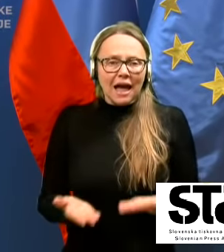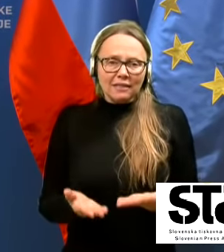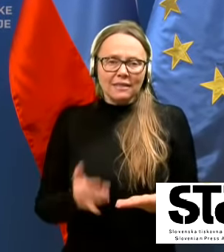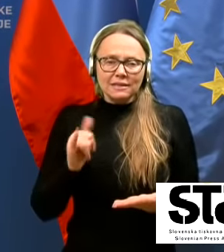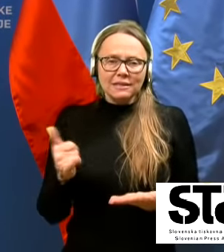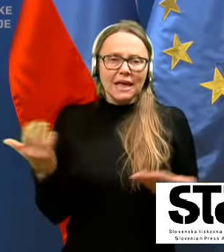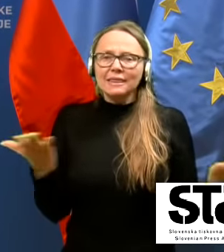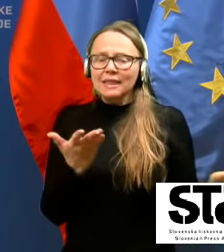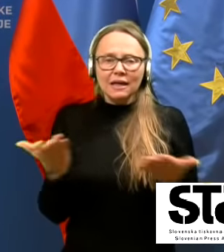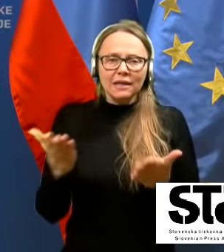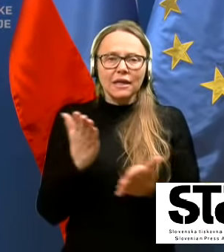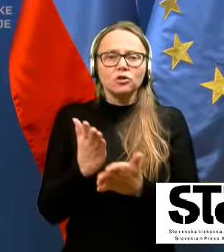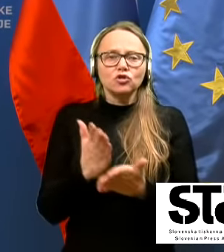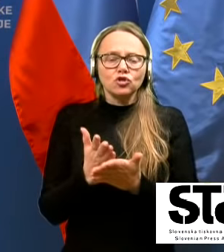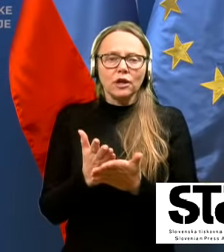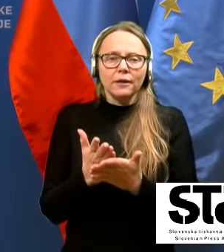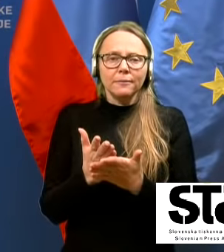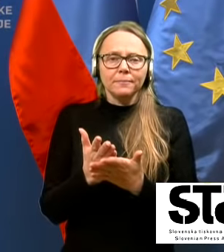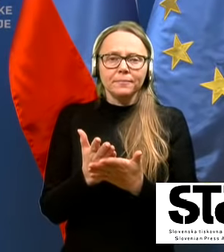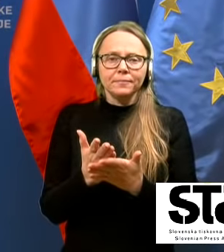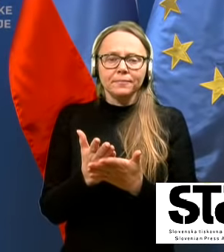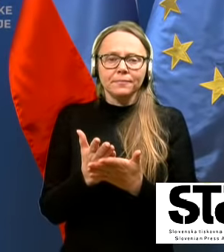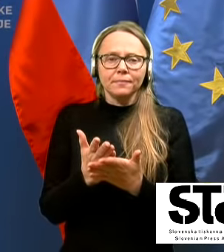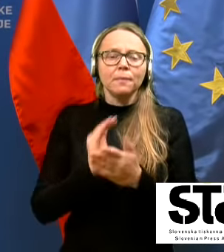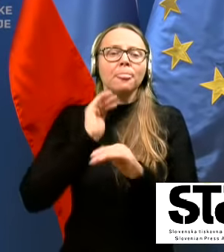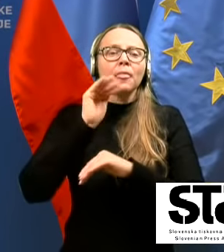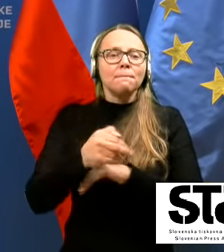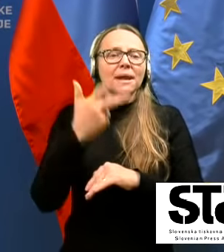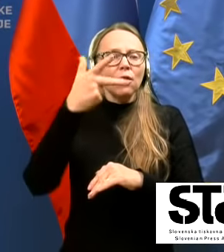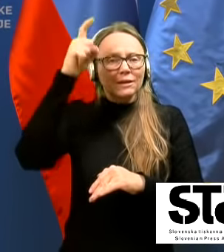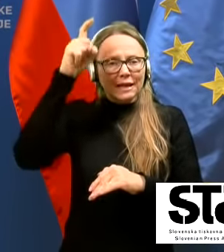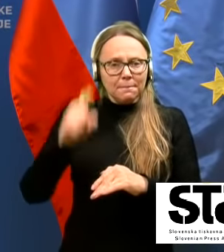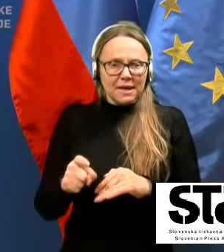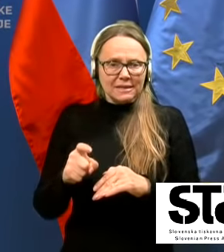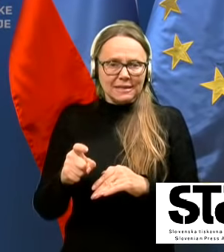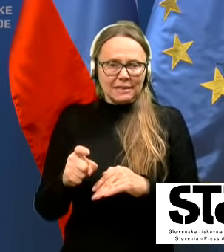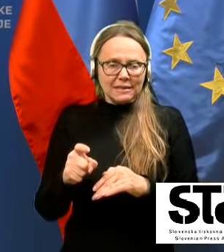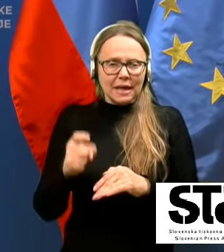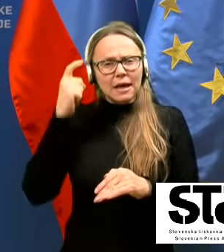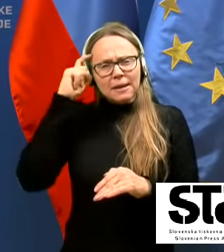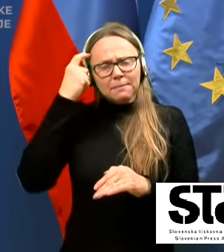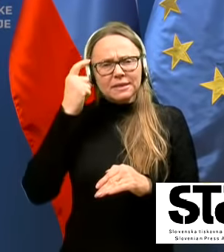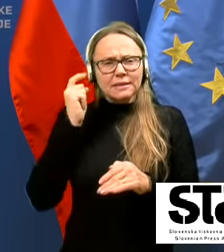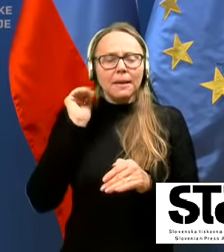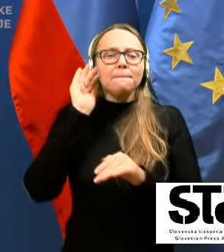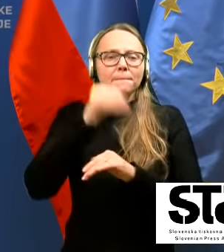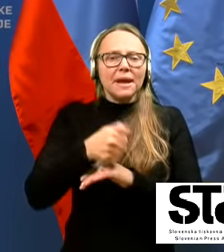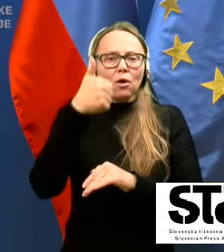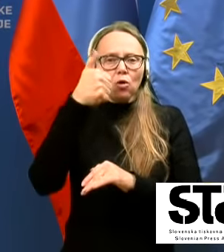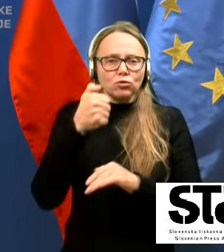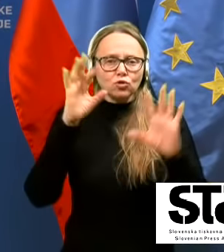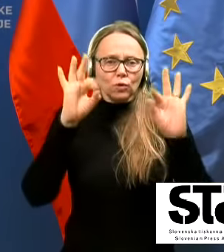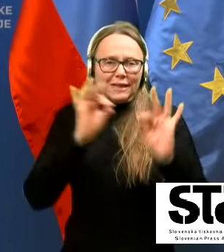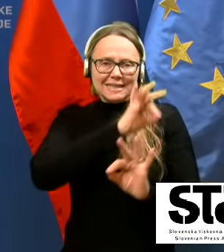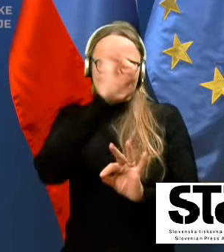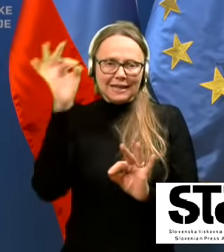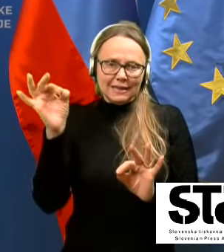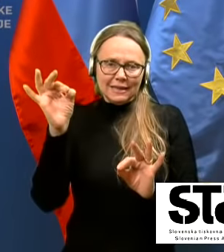nekje že preko tri mesece, spravi, mislim, da preko 110 dni,